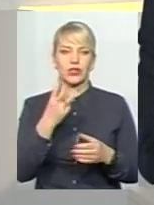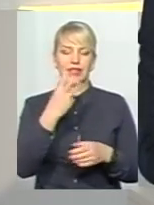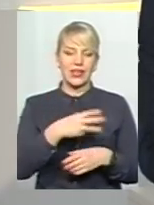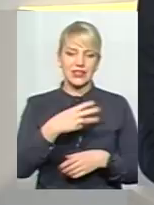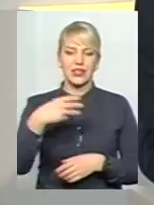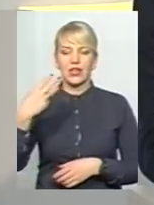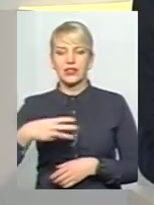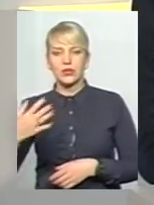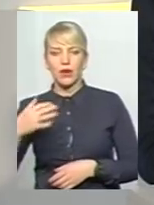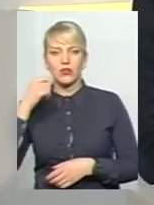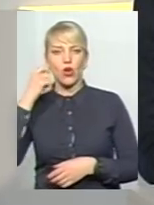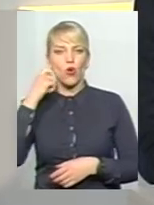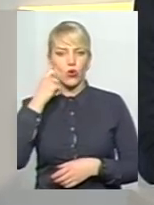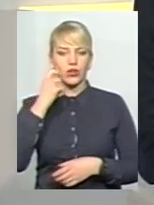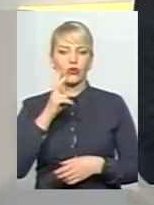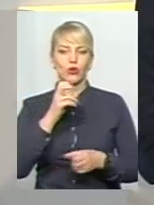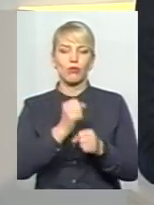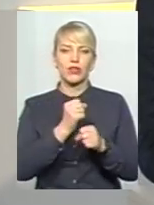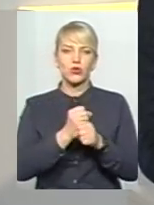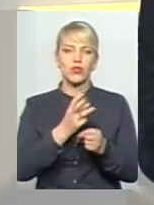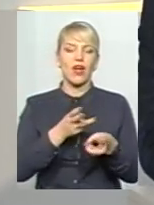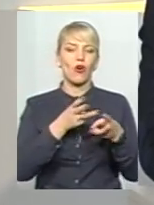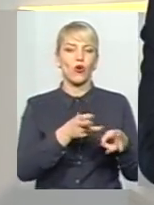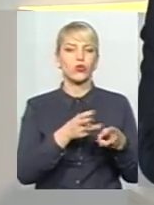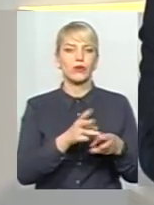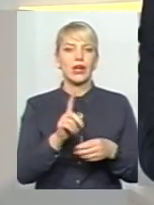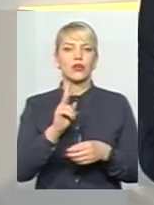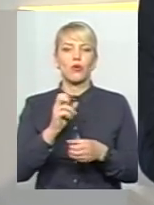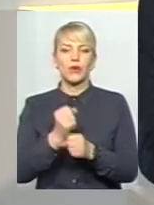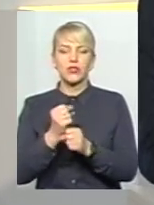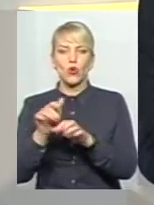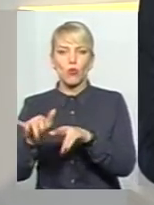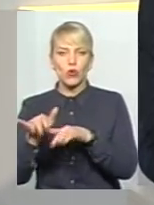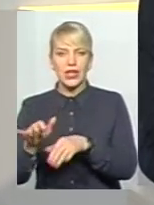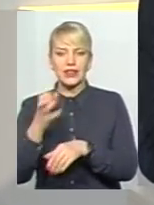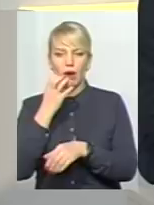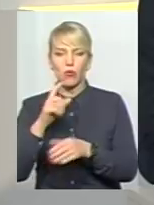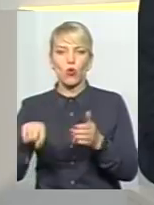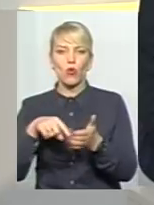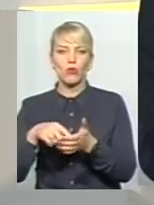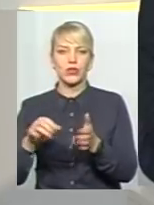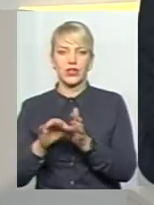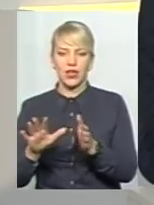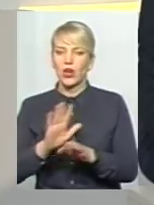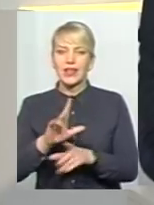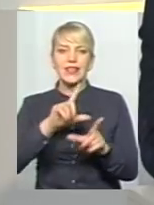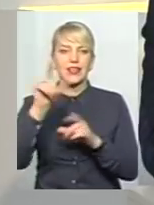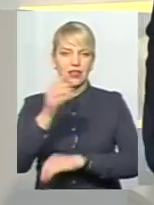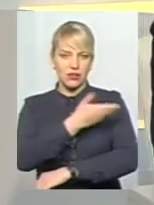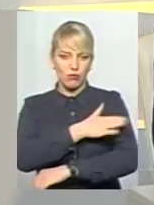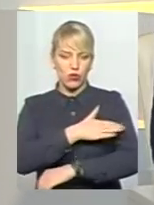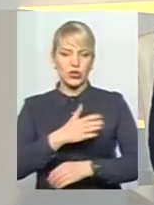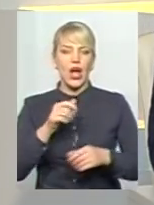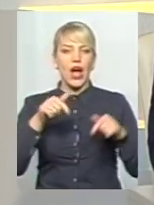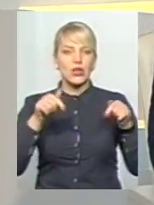на котельні, наприклад, яка працює програмістом в Теплокомуненергу. Не втікти в Польщу, а залишились тут, працювати тут, мати своє житло і годувати